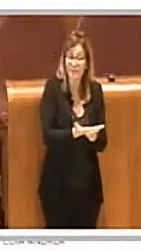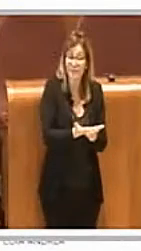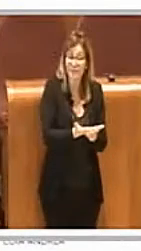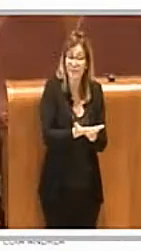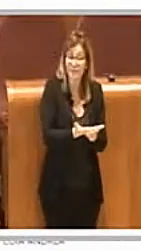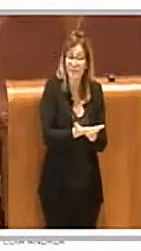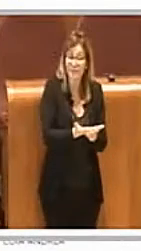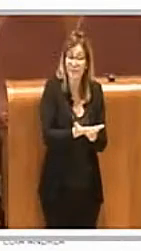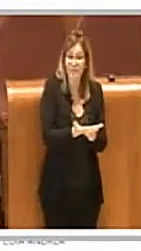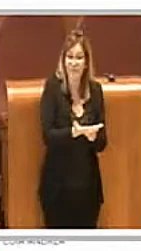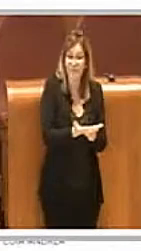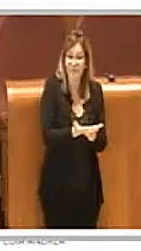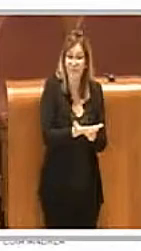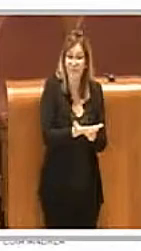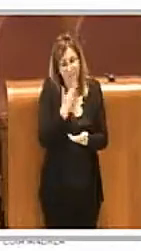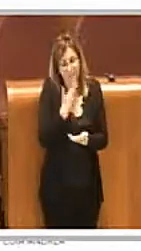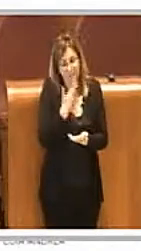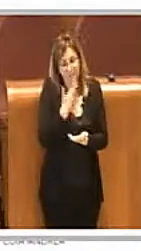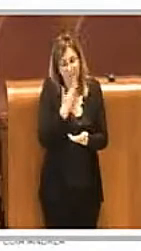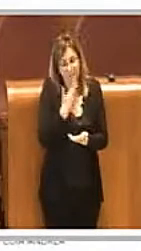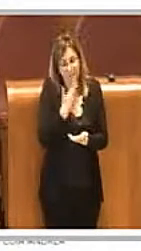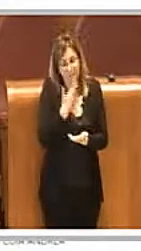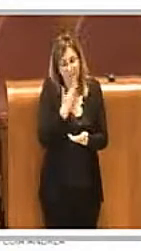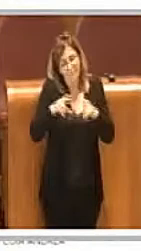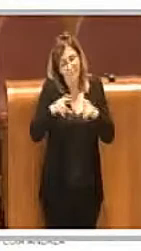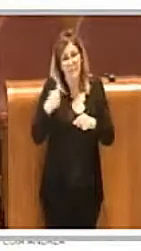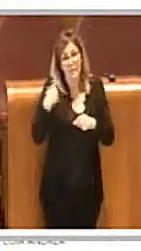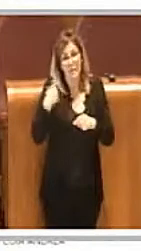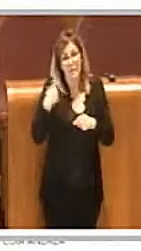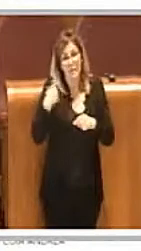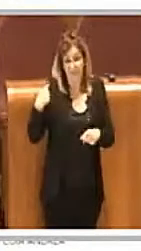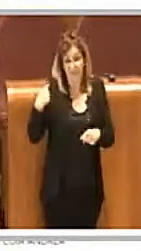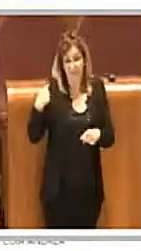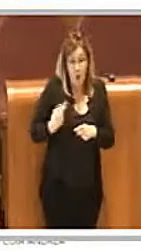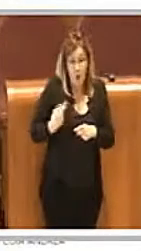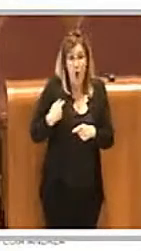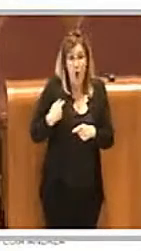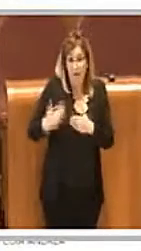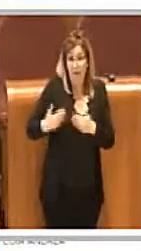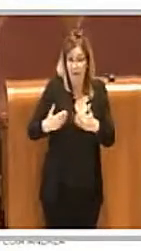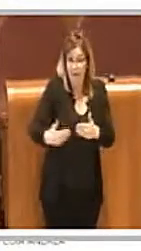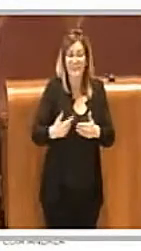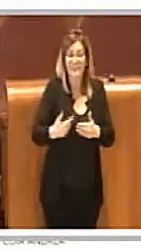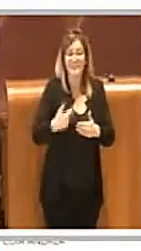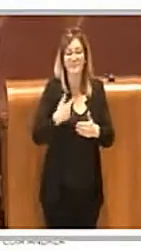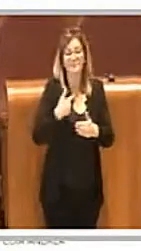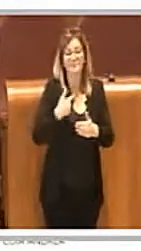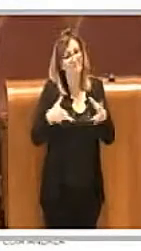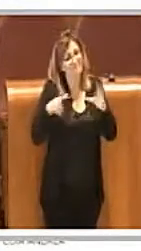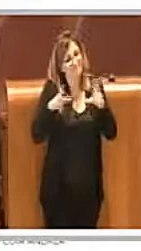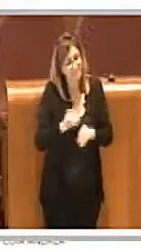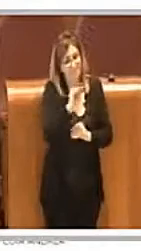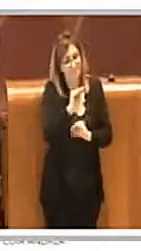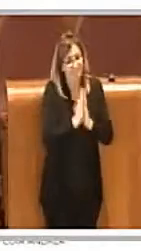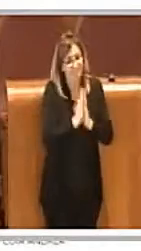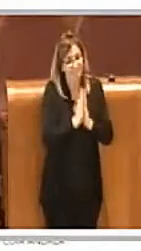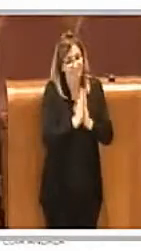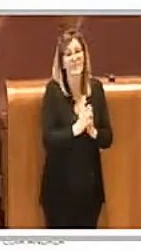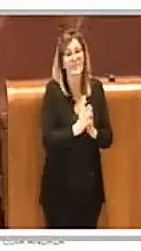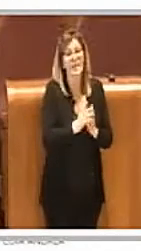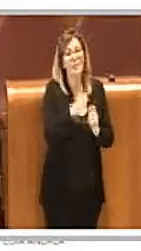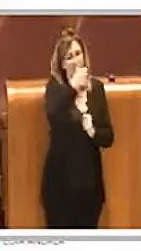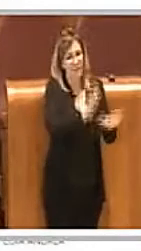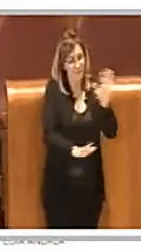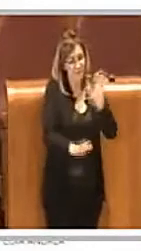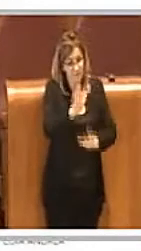ci tenevo a ribadire tutti questi passaggi e lo invito nuovamente ad informarsi prima di fare certe accuse,